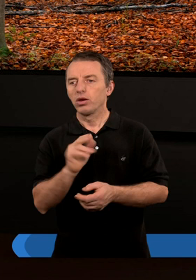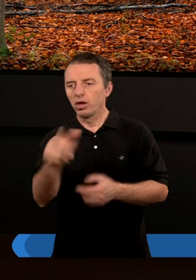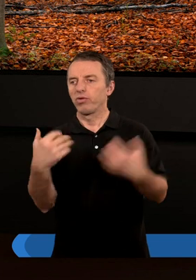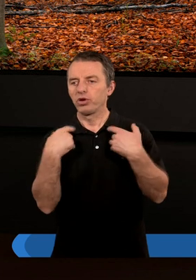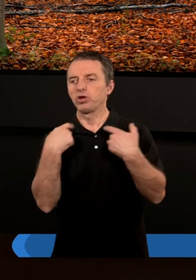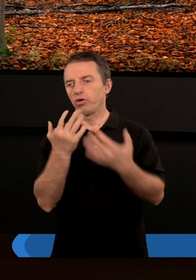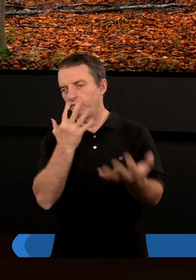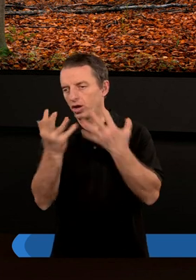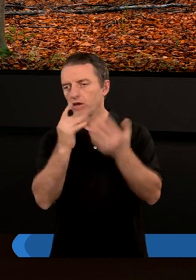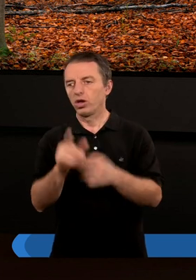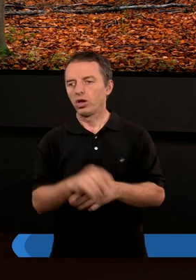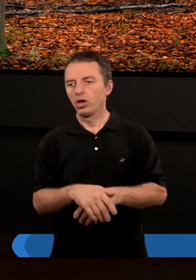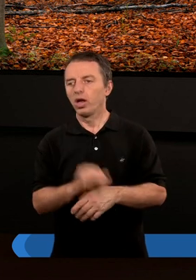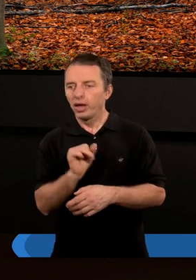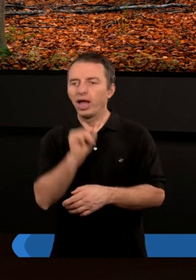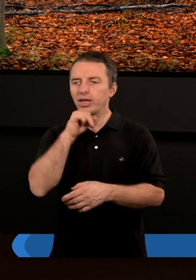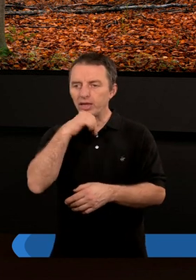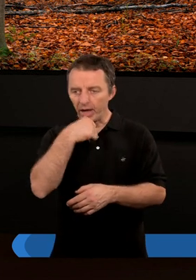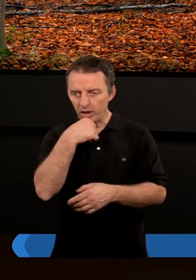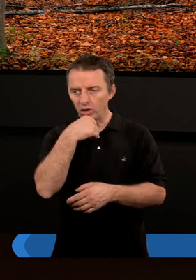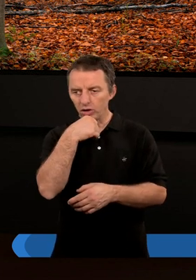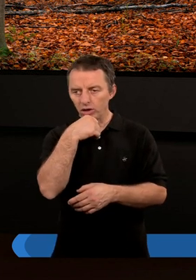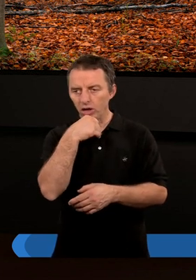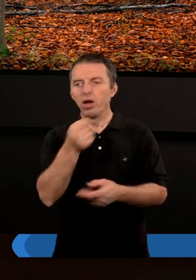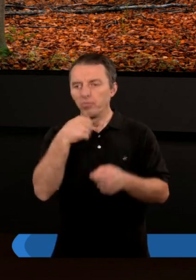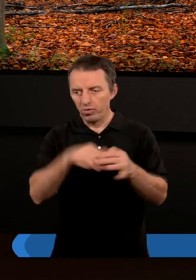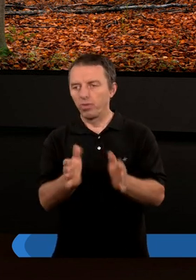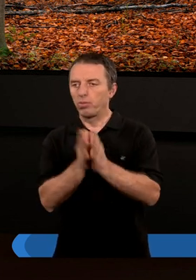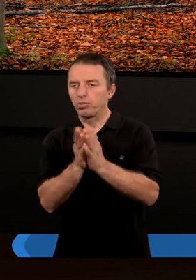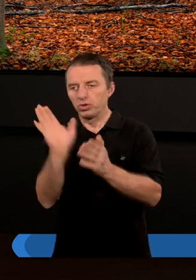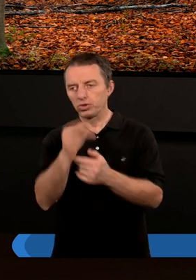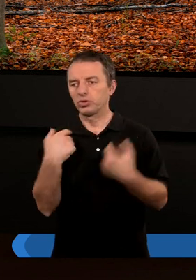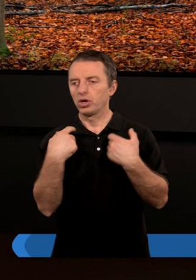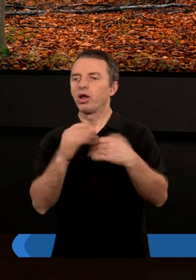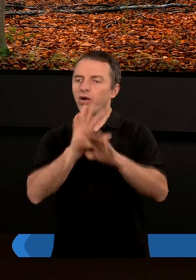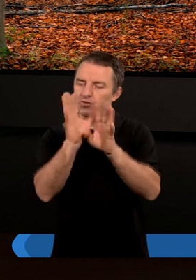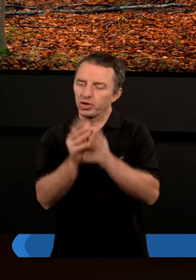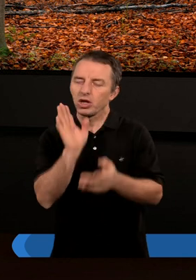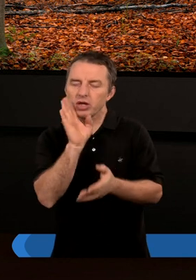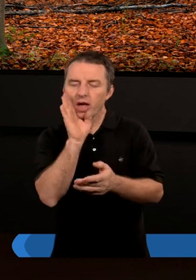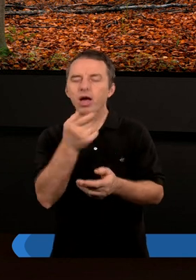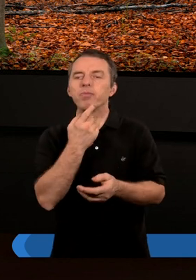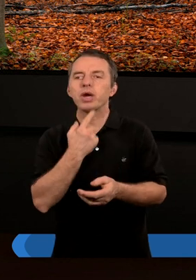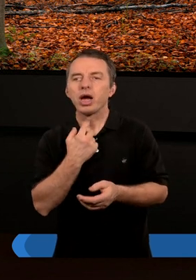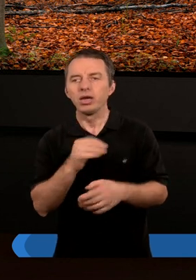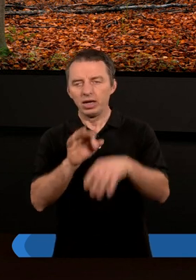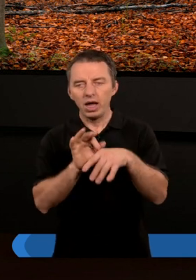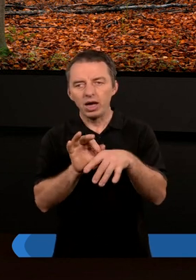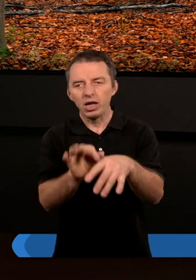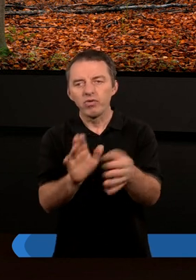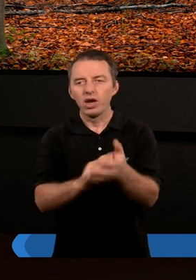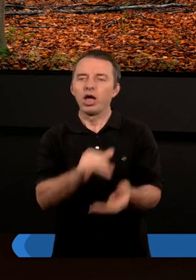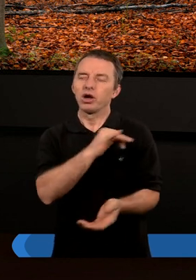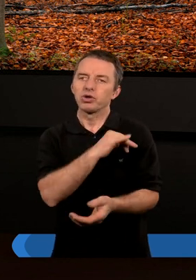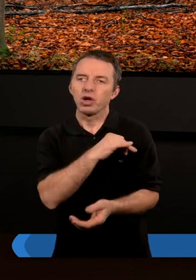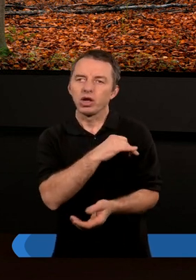jak to w jego życiu wyglądało, czy na starość pod wpływem tego bobożnego życia to wszystko jakby te pragnienie nakierowane